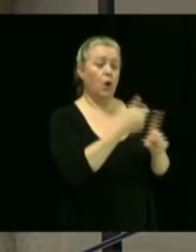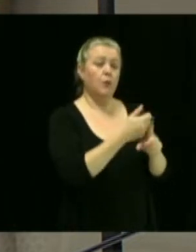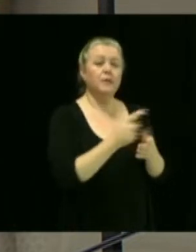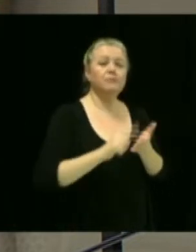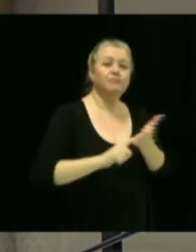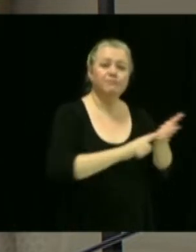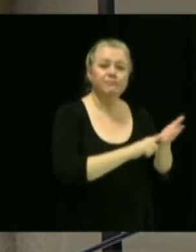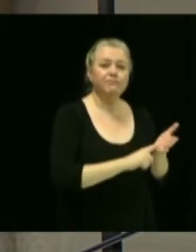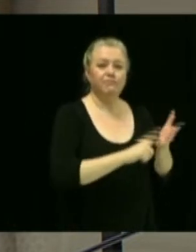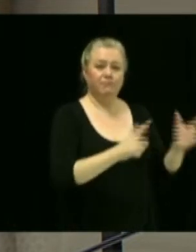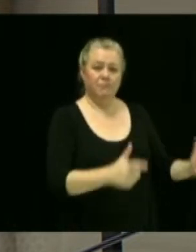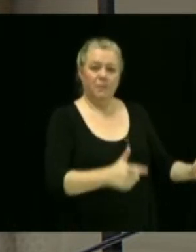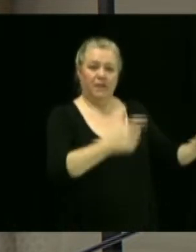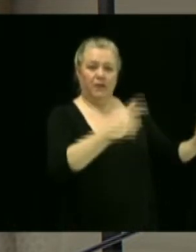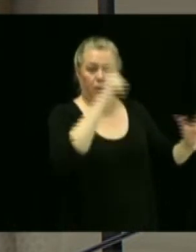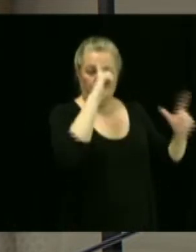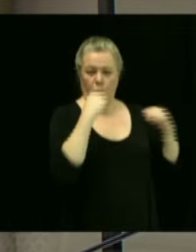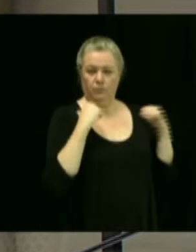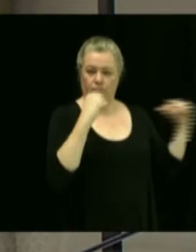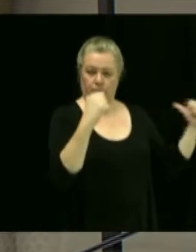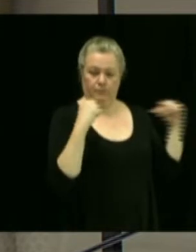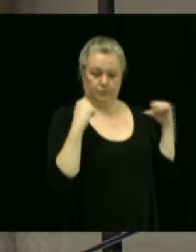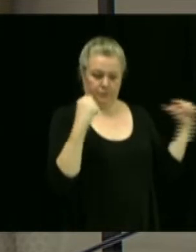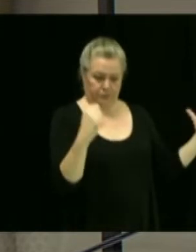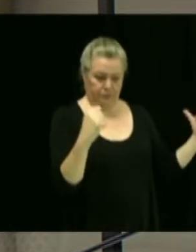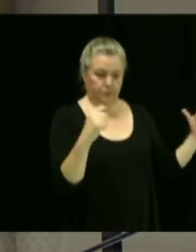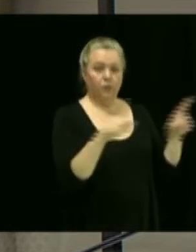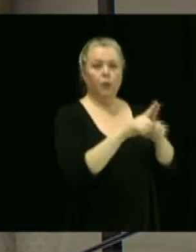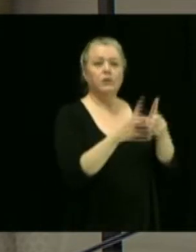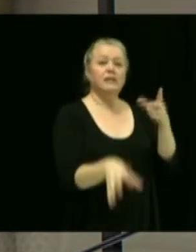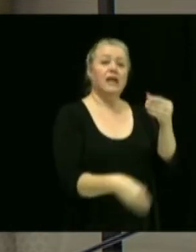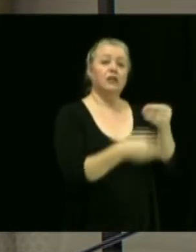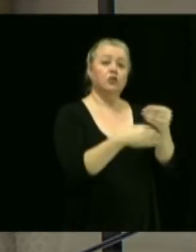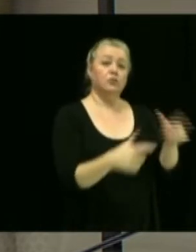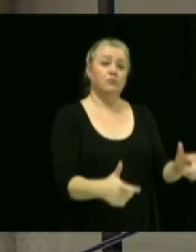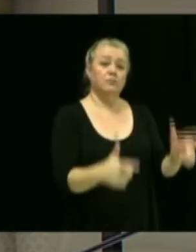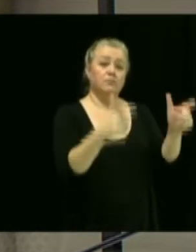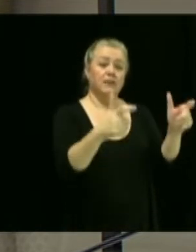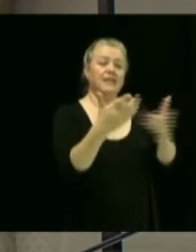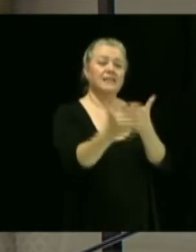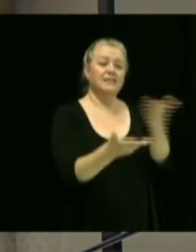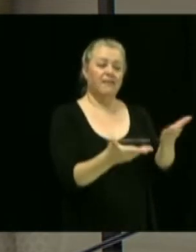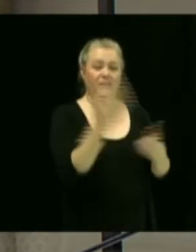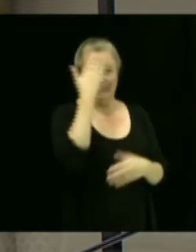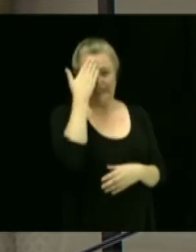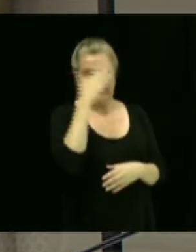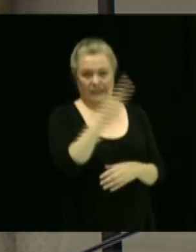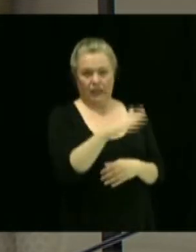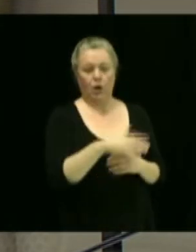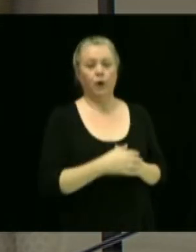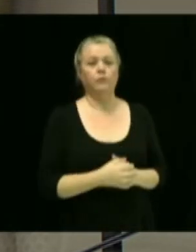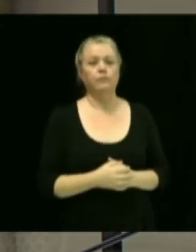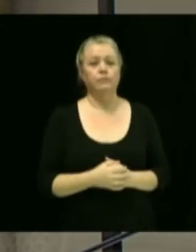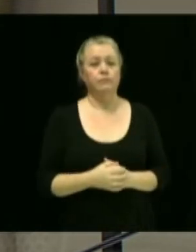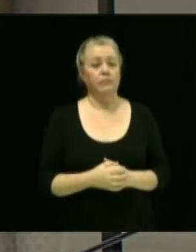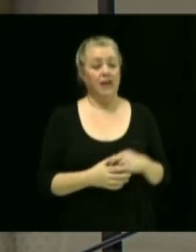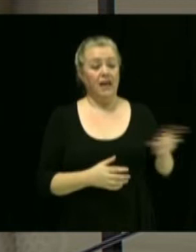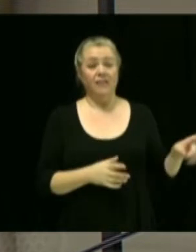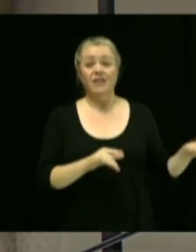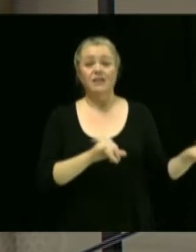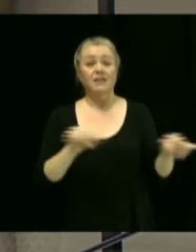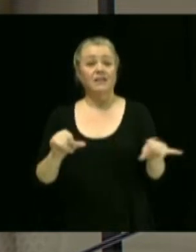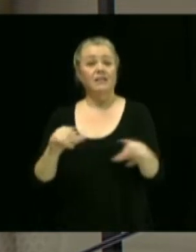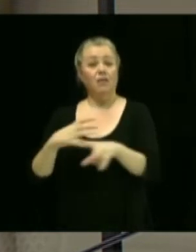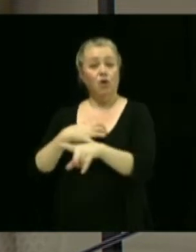'activité physique et l'ajout d'un pavillon de services extérieurs. Alors, tout comme pour le Collège Claretin,